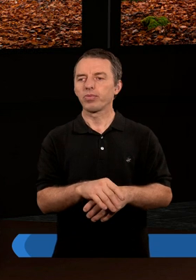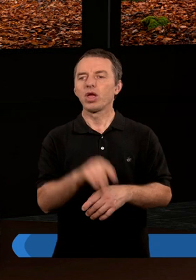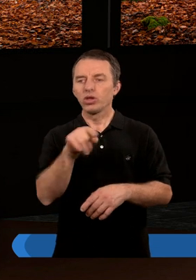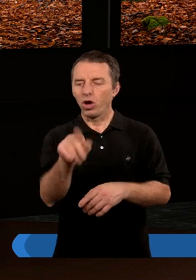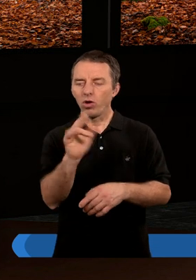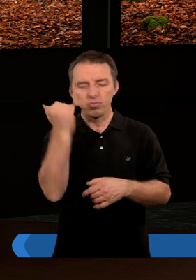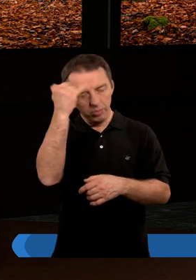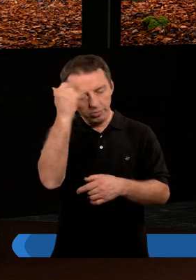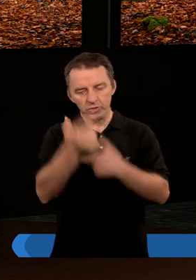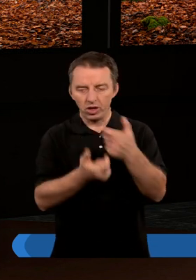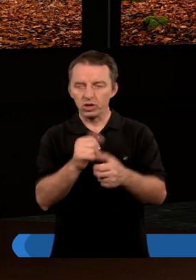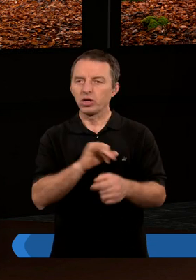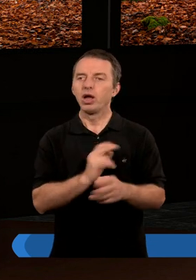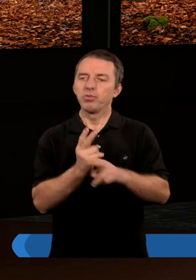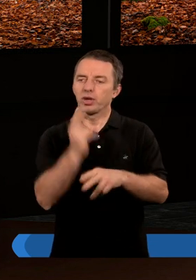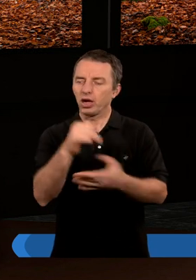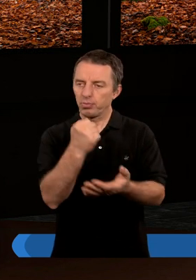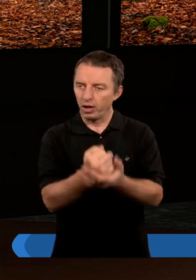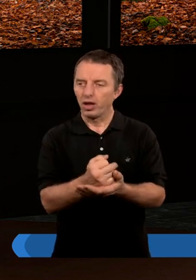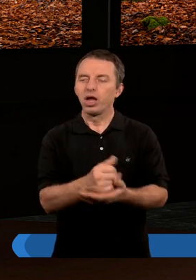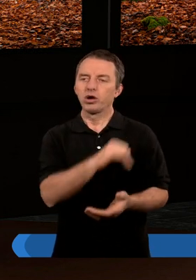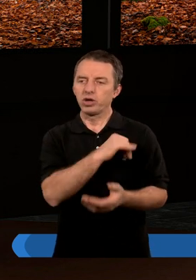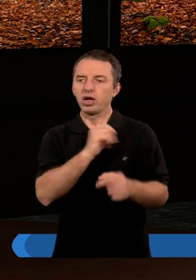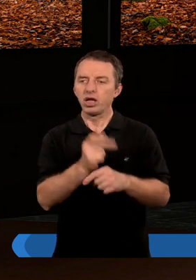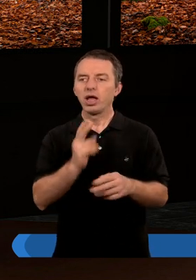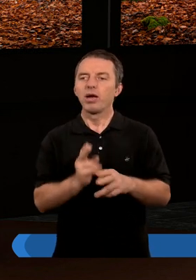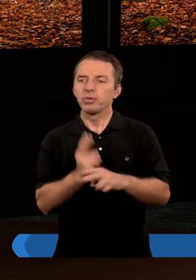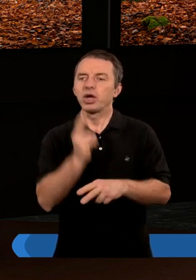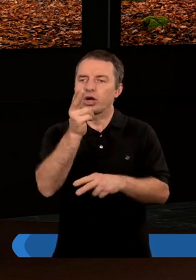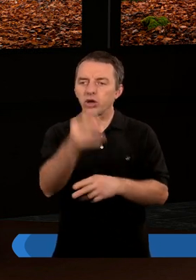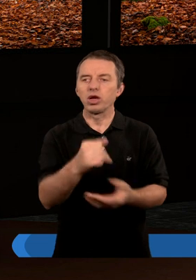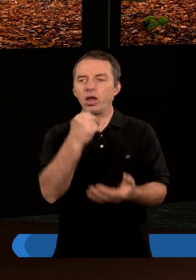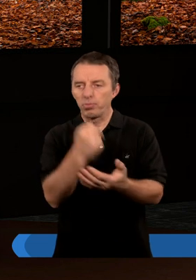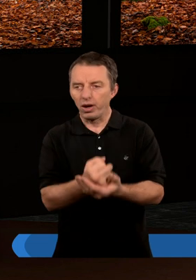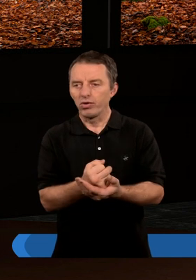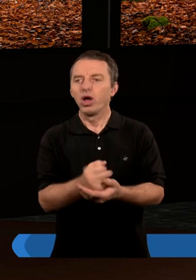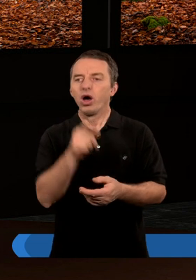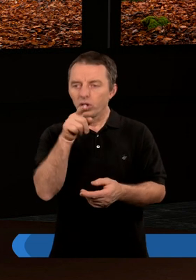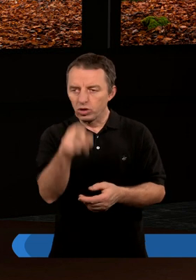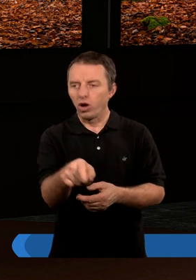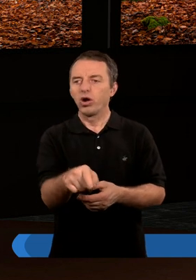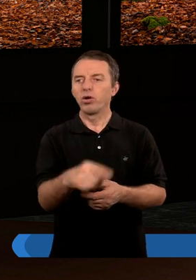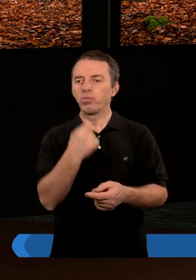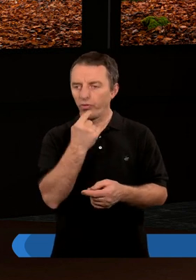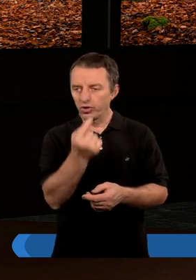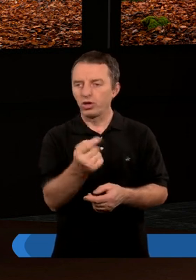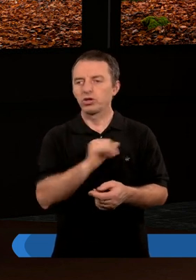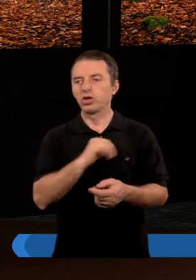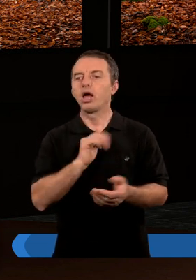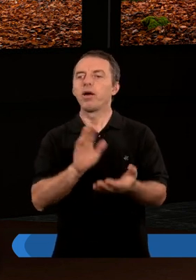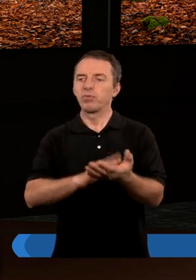Każdy, kto popełnia grzech, przekracza też prawo, ponieważ grzech jest przekroczeniem prawa. No i to jest taka, wydawałoby się,